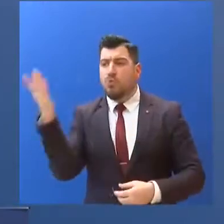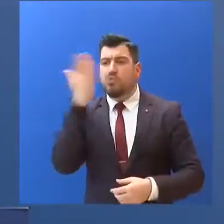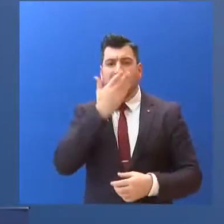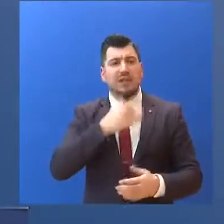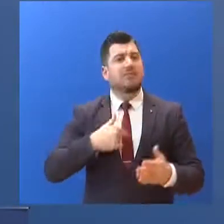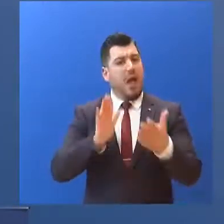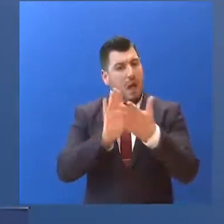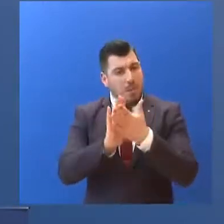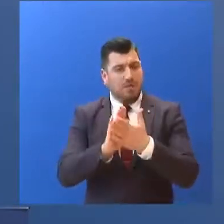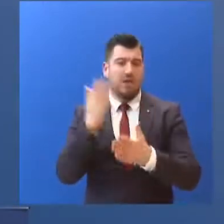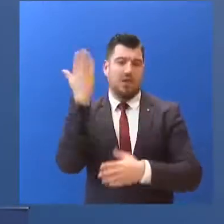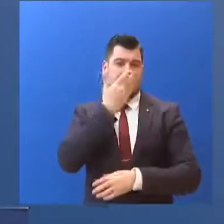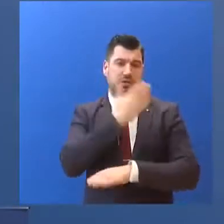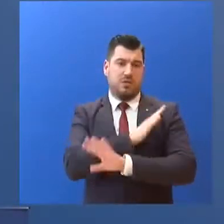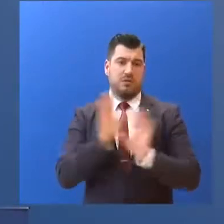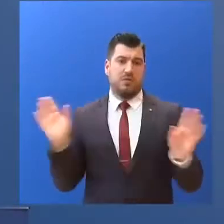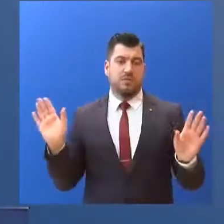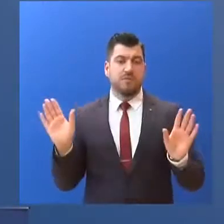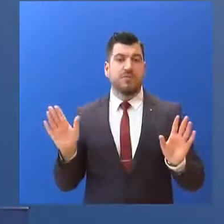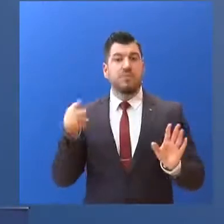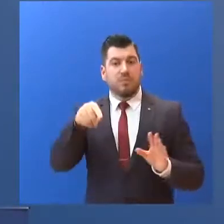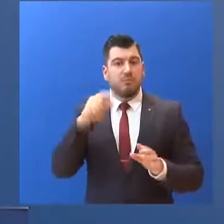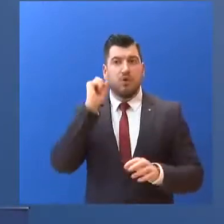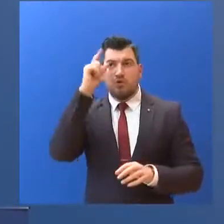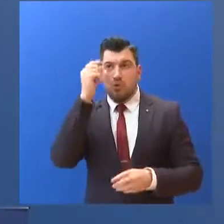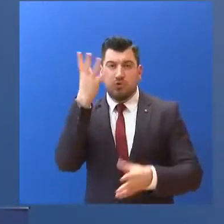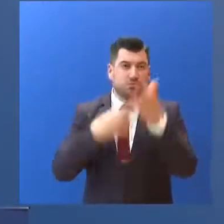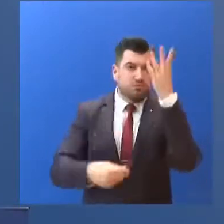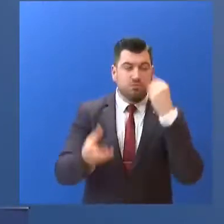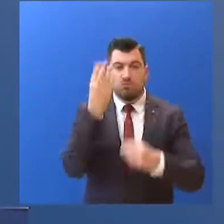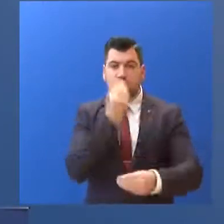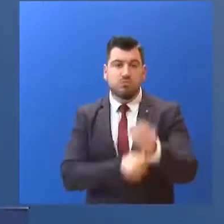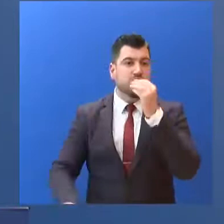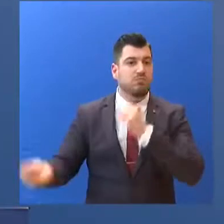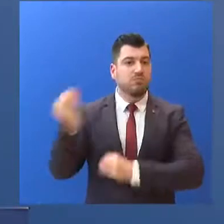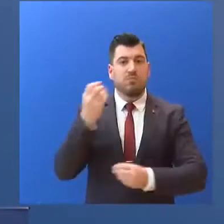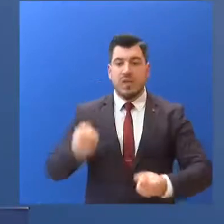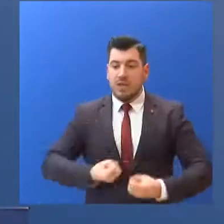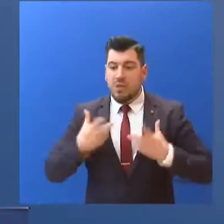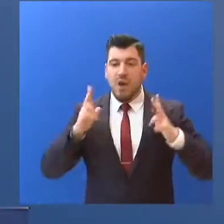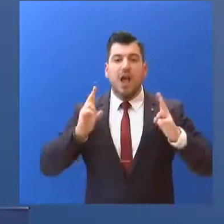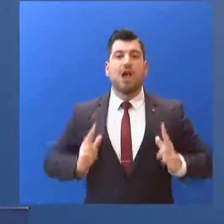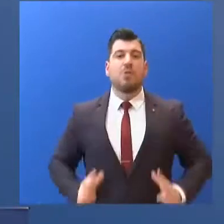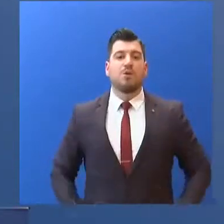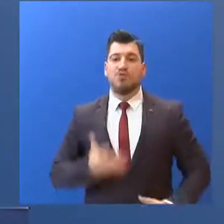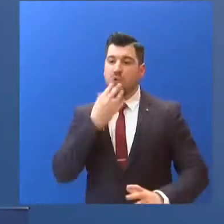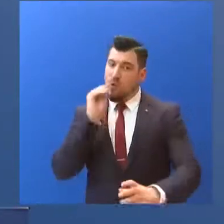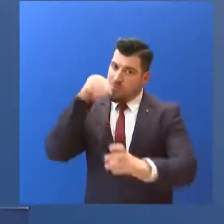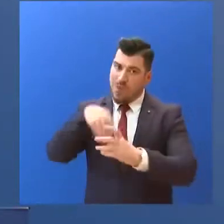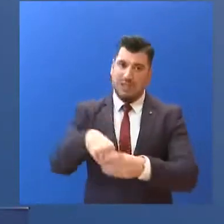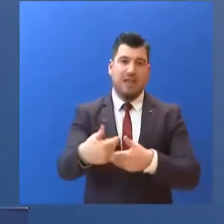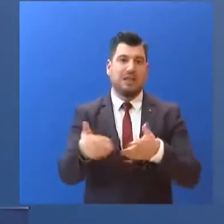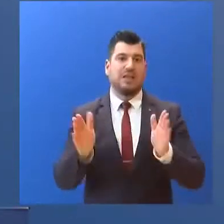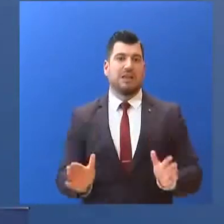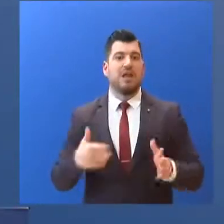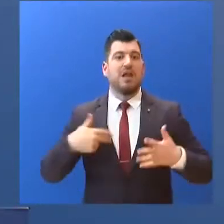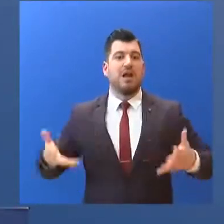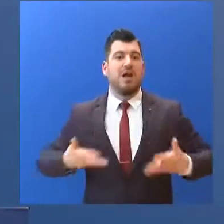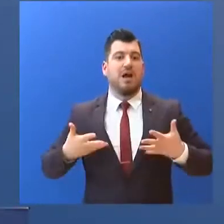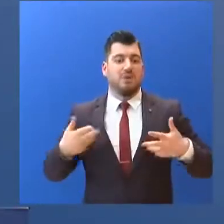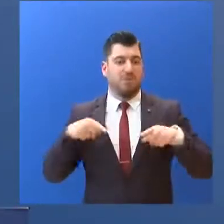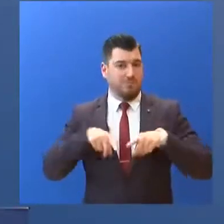επαφή τους με το σχολείο. Να εμπλουτίσουν τις γνώσεις τους. Να νιώσουν την ικανοποίηση που τους δίνει η συμμετοχή τους στην τάξη. Να χαρούν.